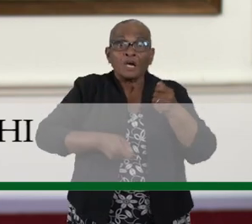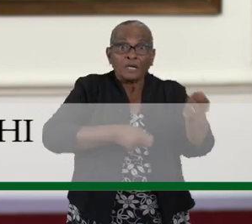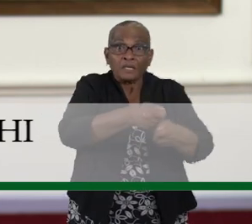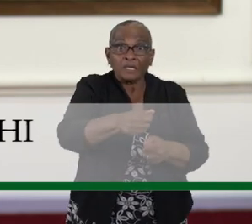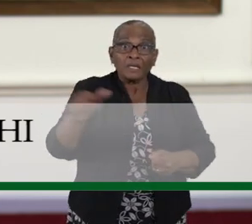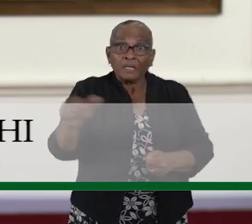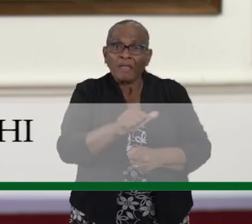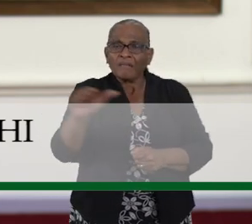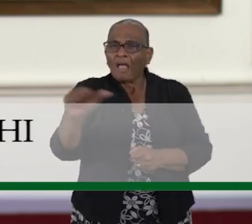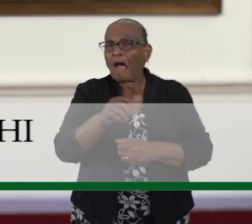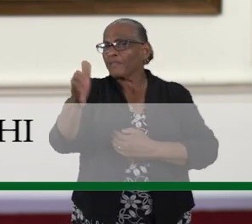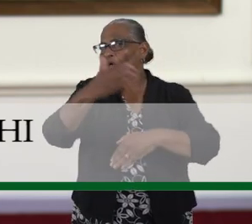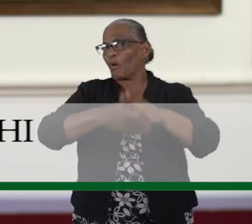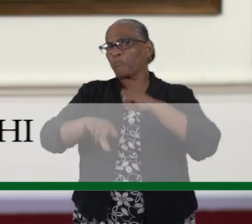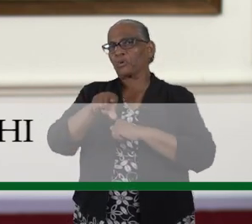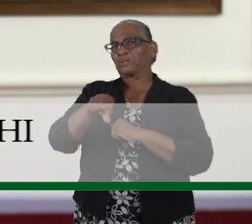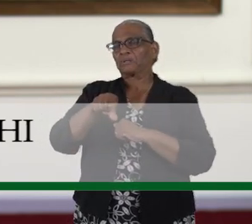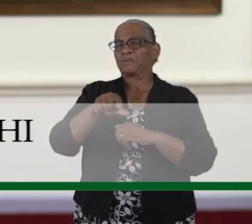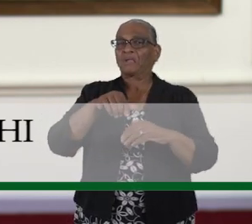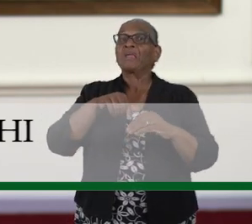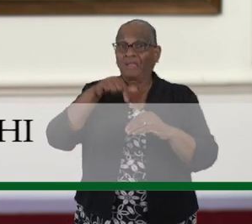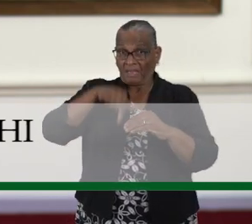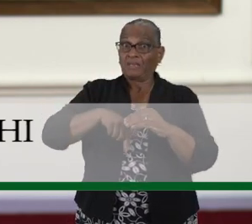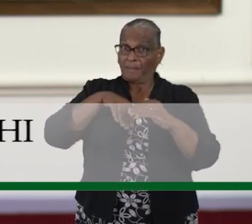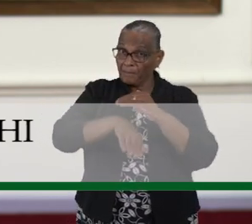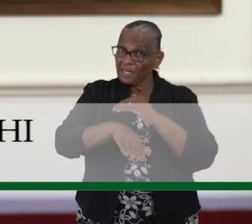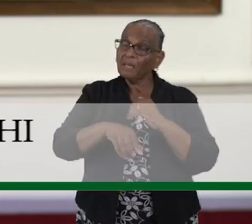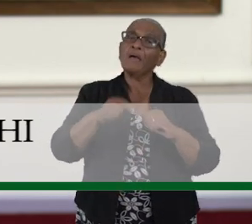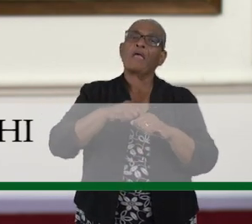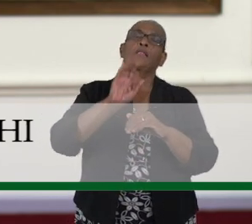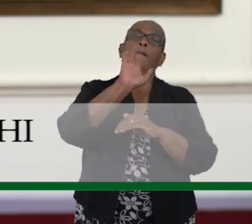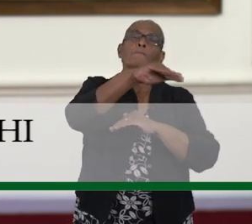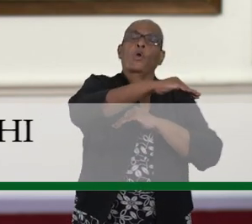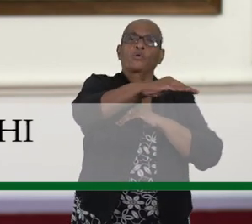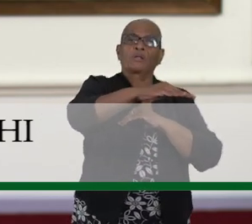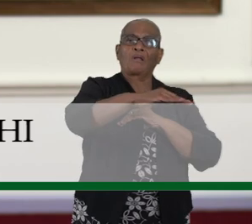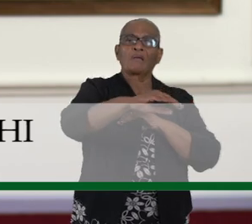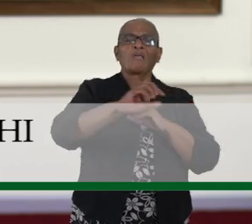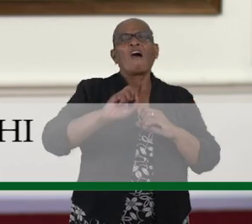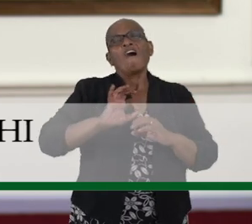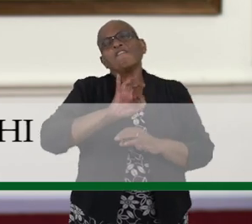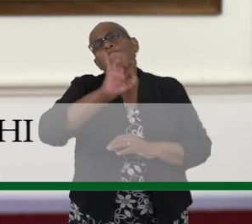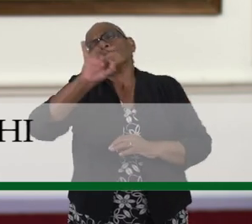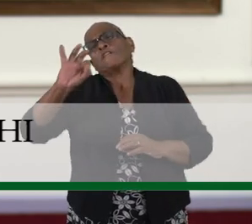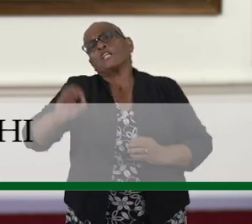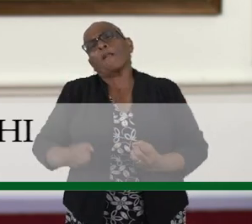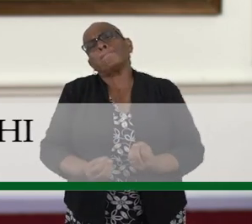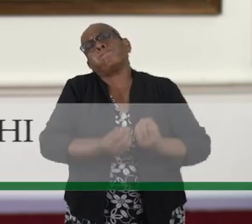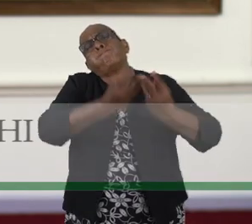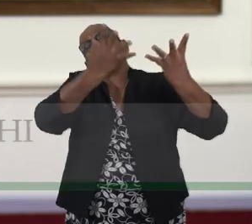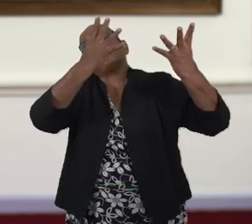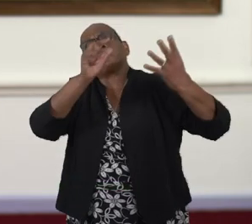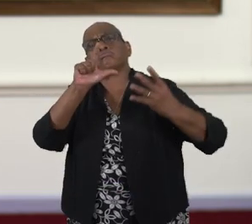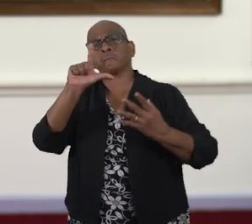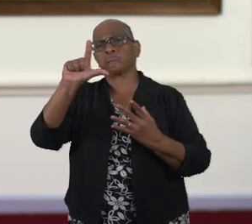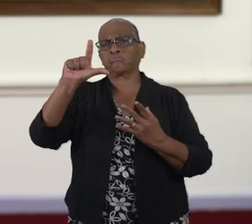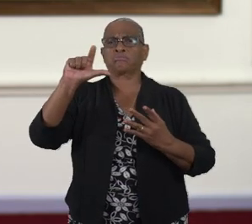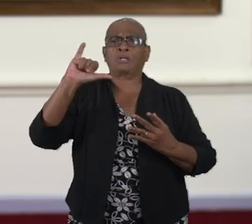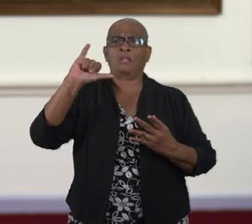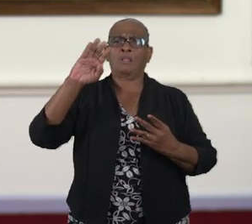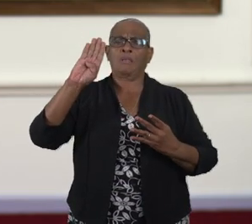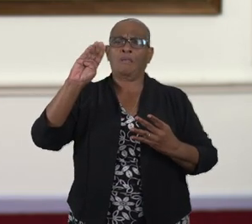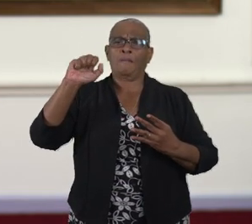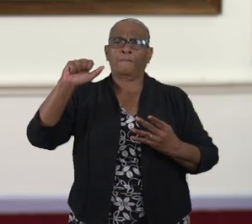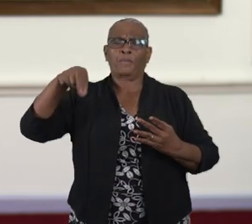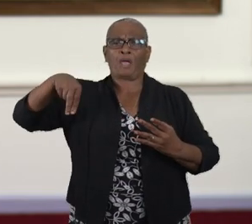ook naar andere gebeurtenissen in binnen- en buitenland. De verschrikkelijke explosie in Libanon heeft